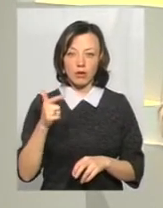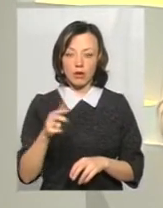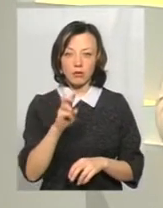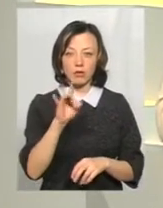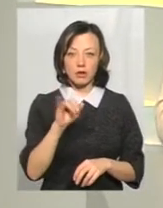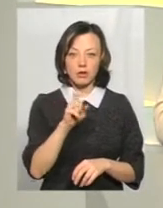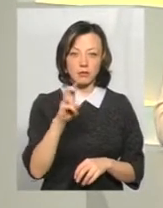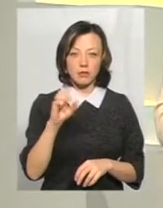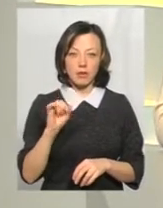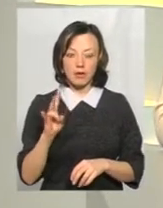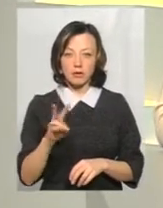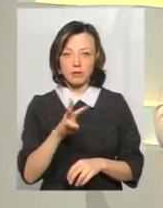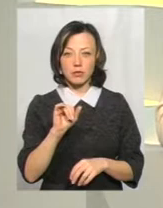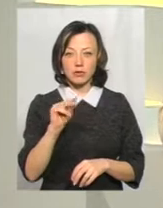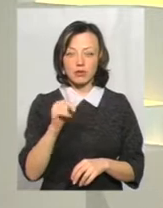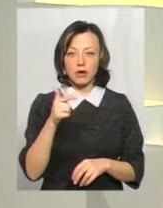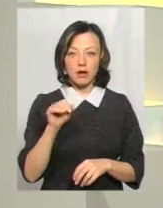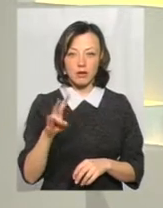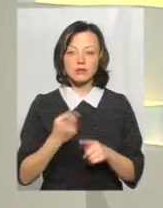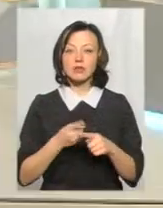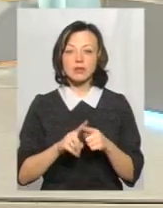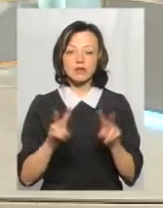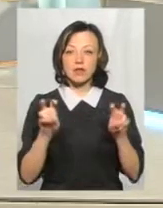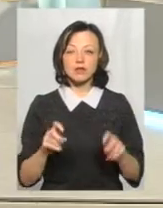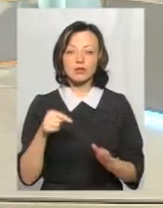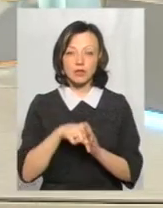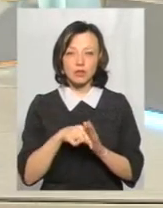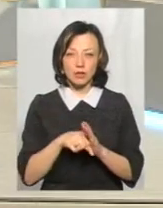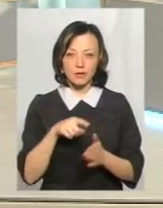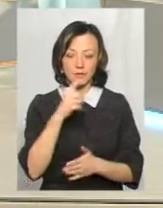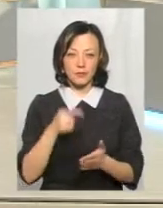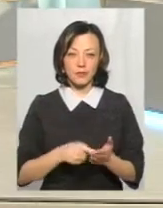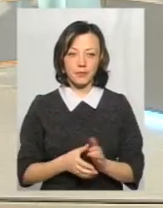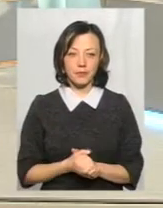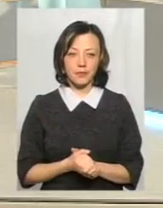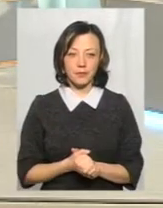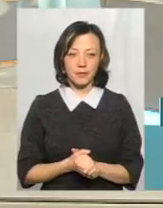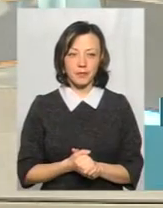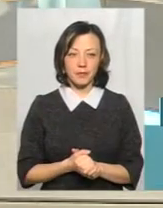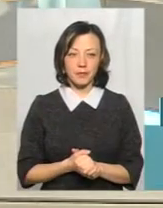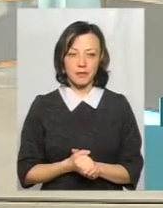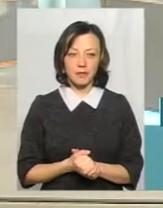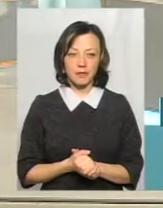Мічиган. Що ці назви означають? Ці назви означають лабораторії,